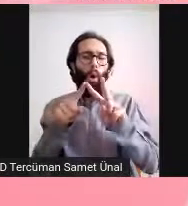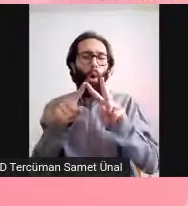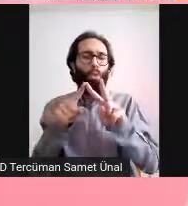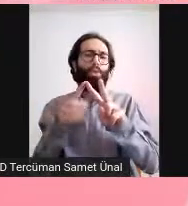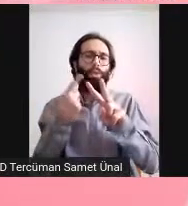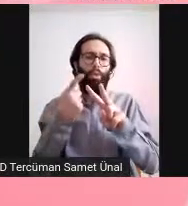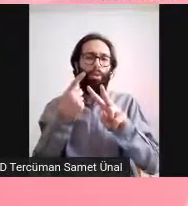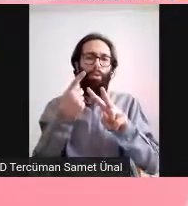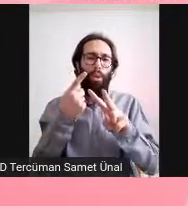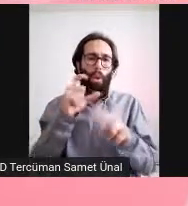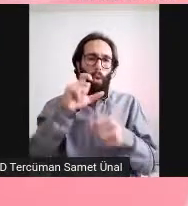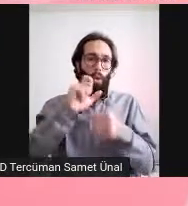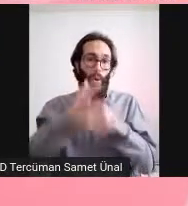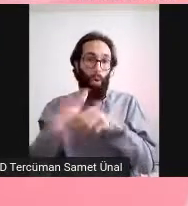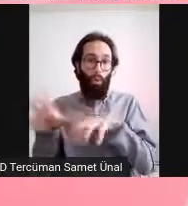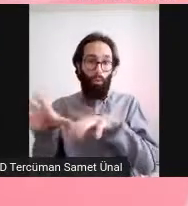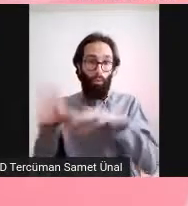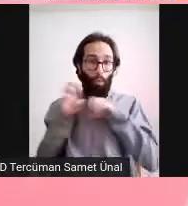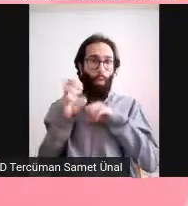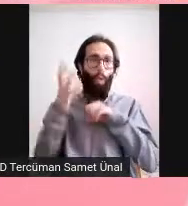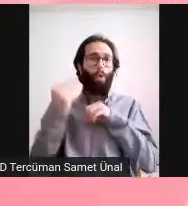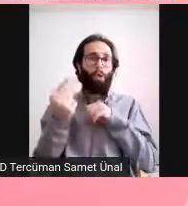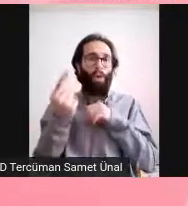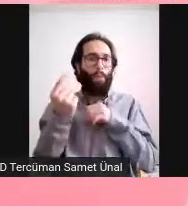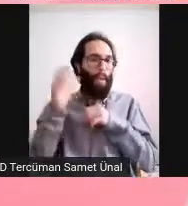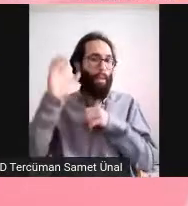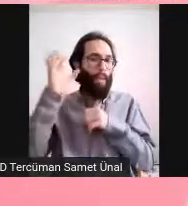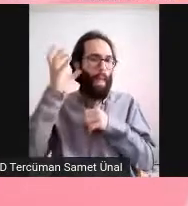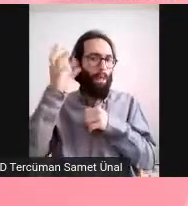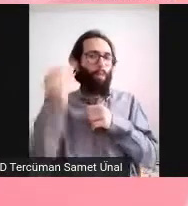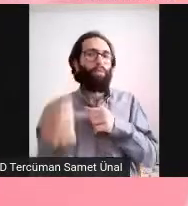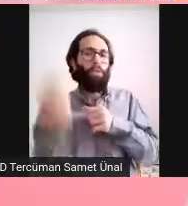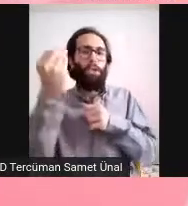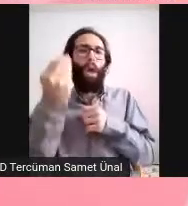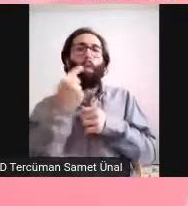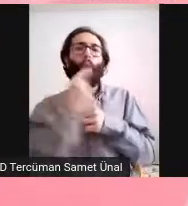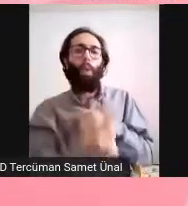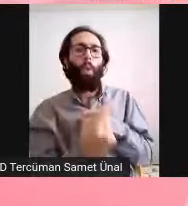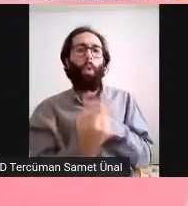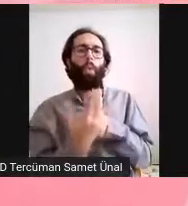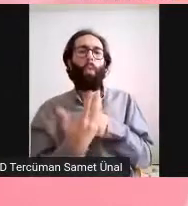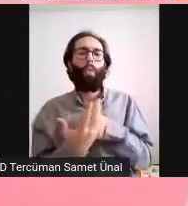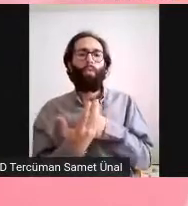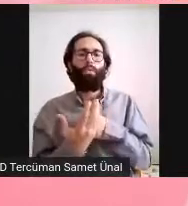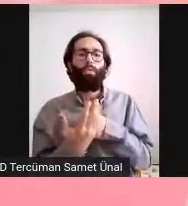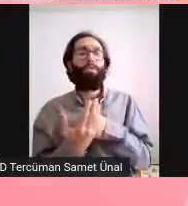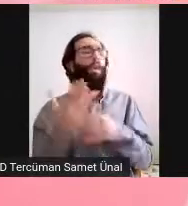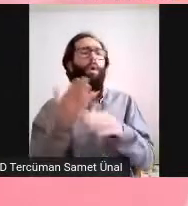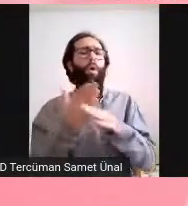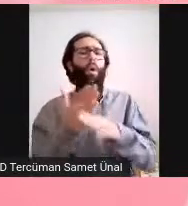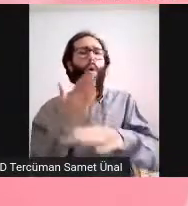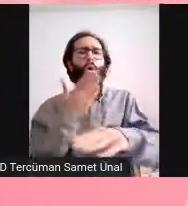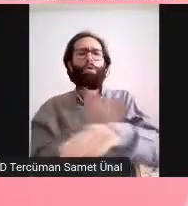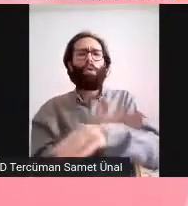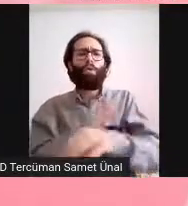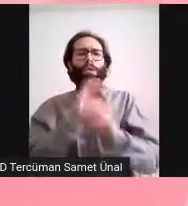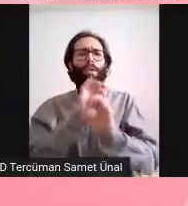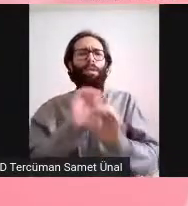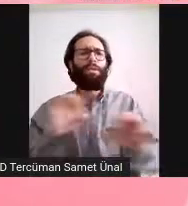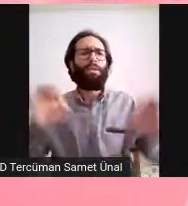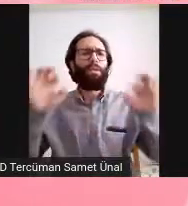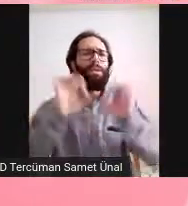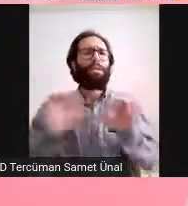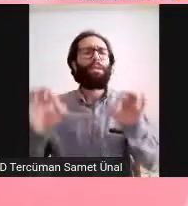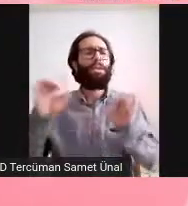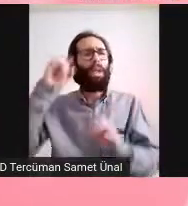diyor. bu bu da daha önce hiç delirium geçirmemiş ve geçirilmiş kişilerde